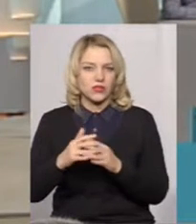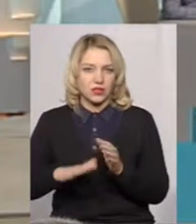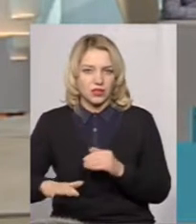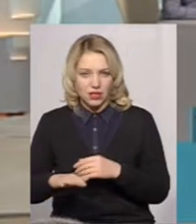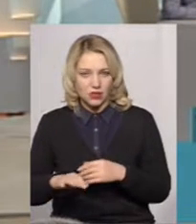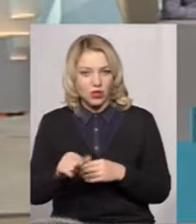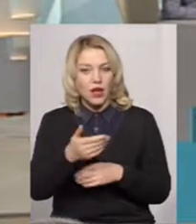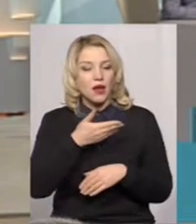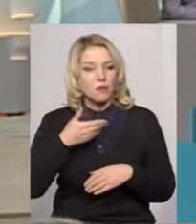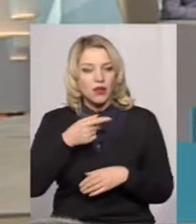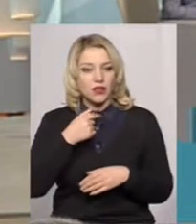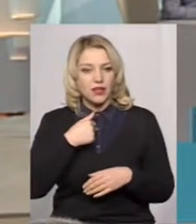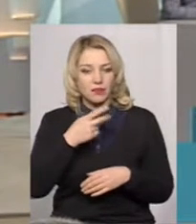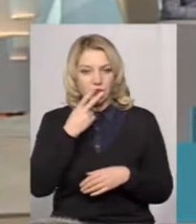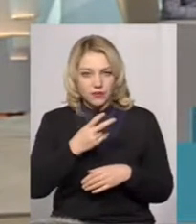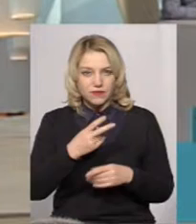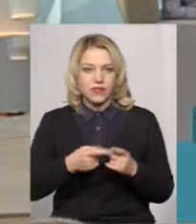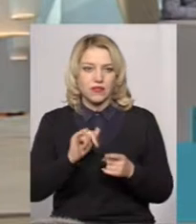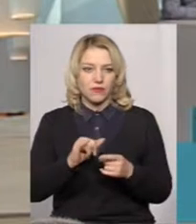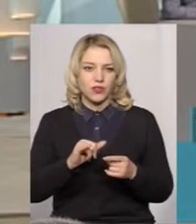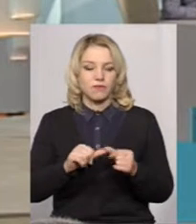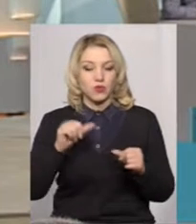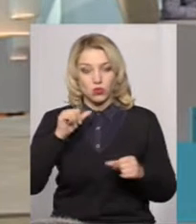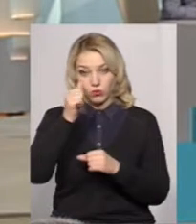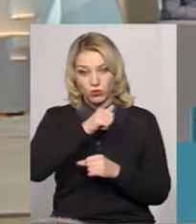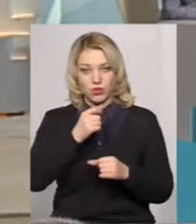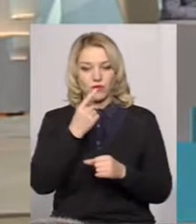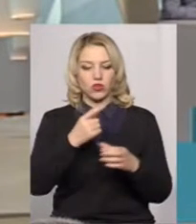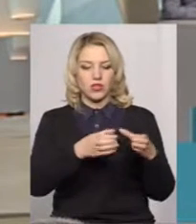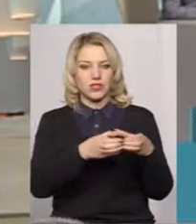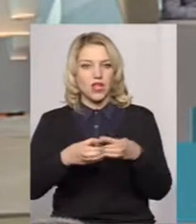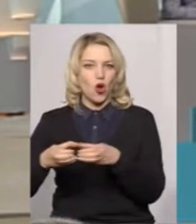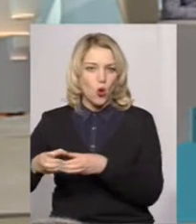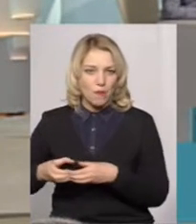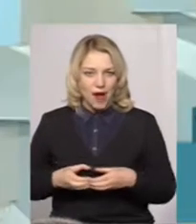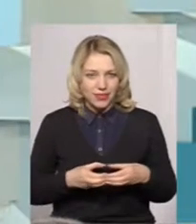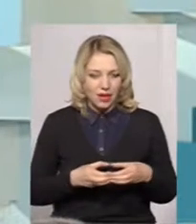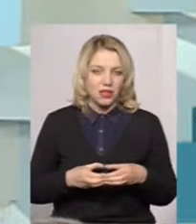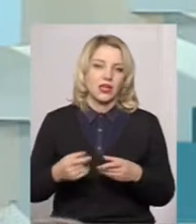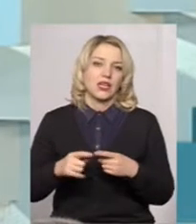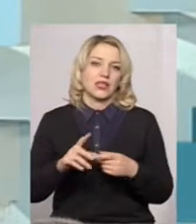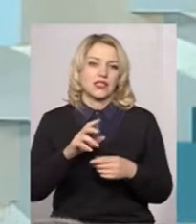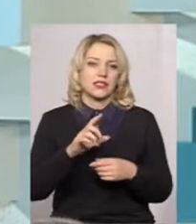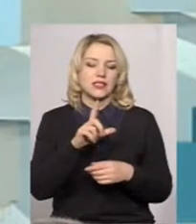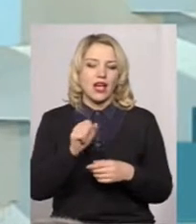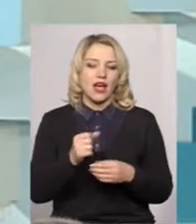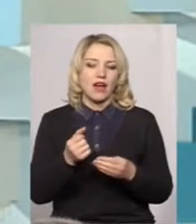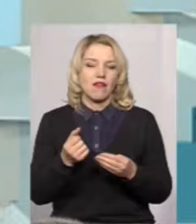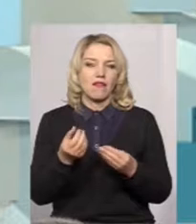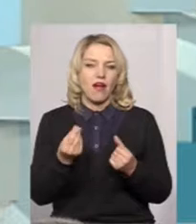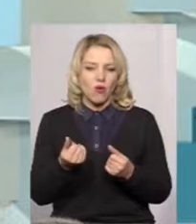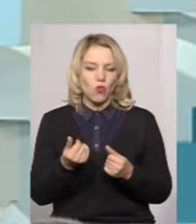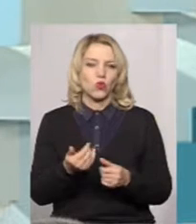Я подавився по даних, за минулий рік в 11 громадах, це за рахунок тільки інфраструктурної субвенції,